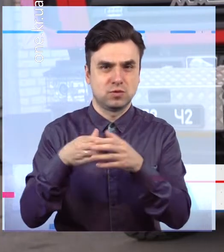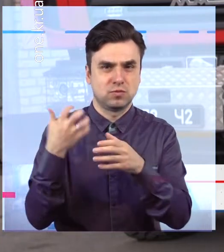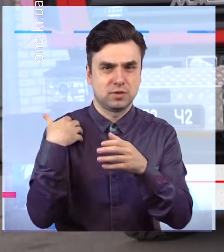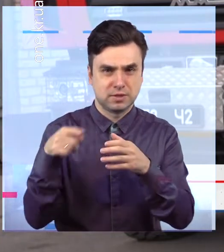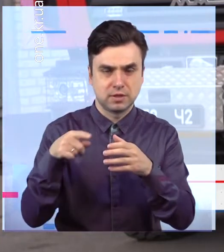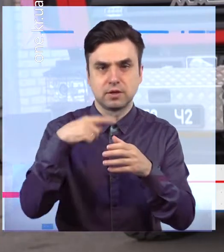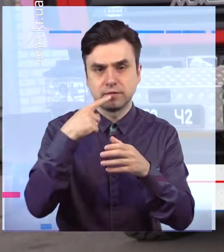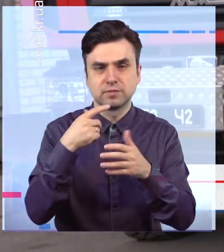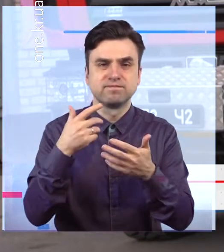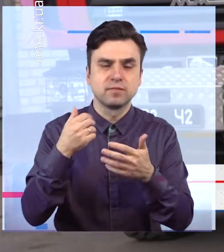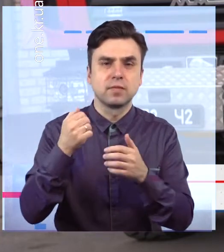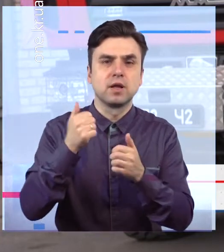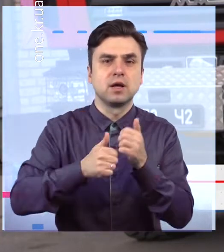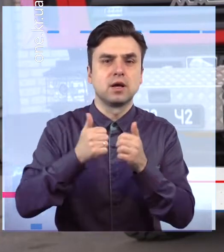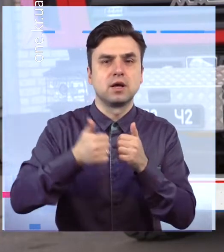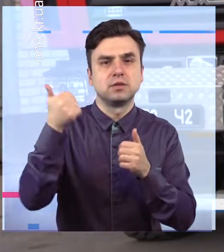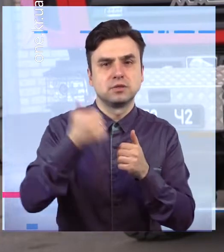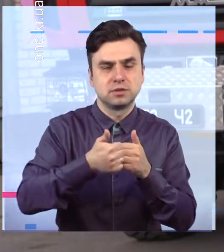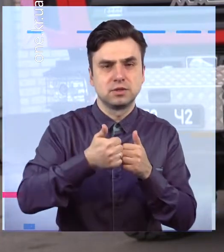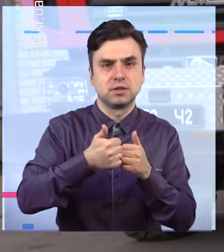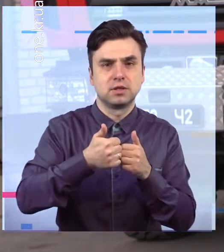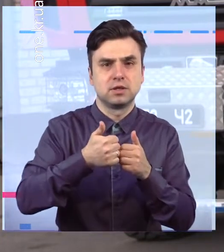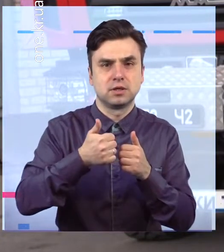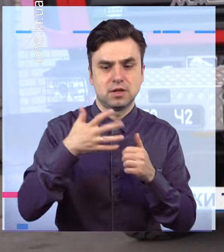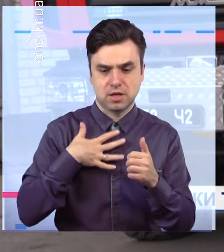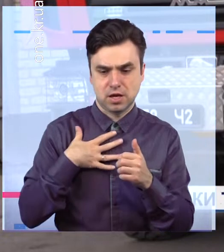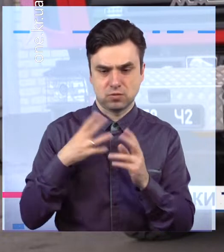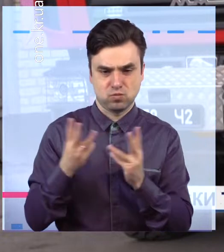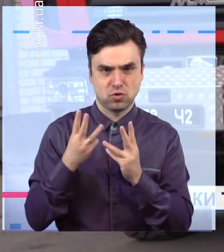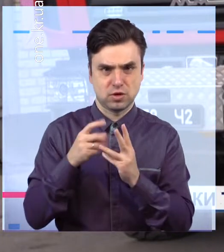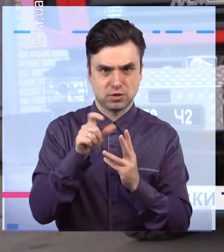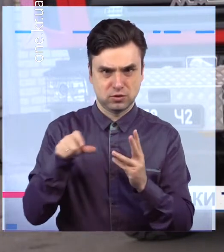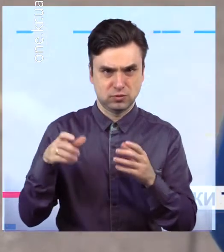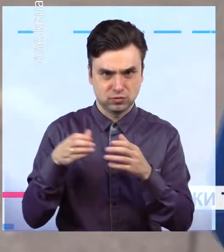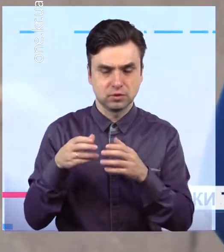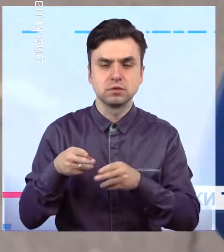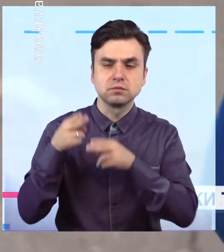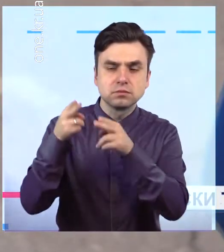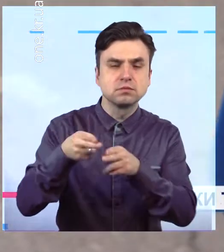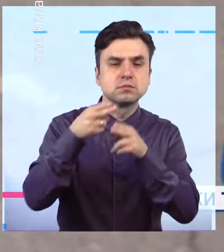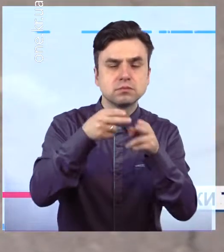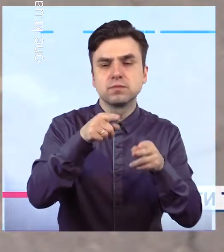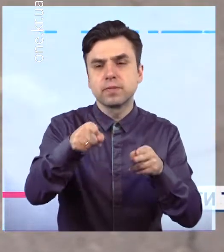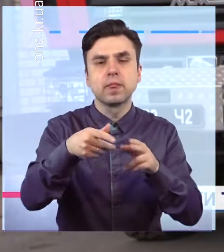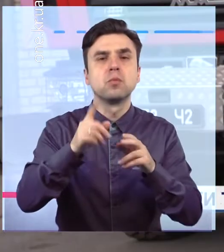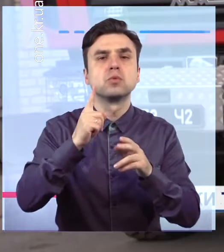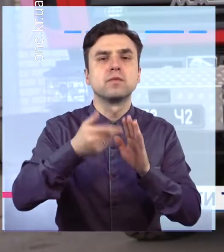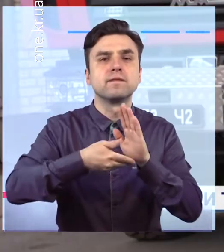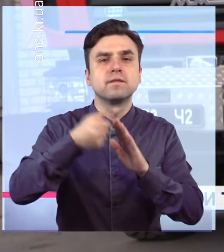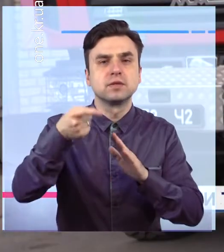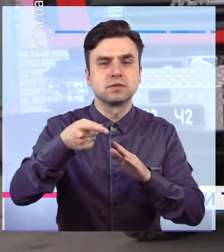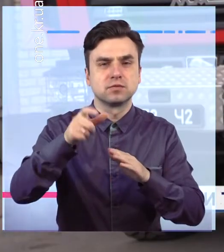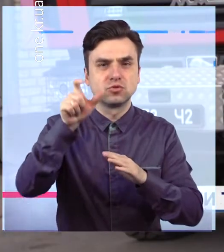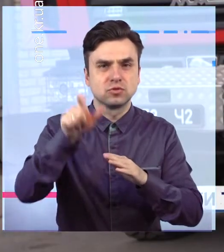еженедельно, по кілька разів в тижді наші пожежної виїжджають і перевозять людей, які великого весу з коронавірусом